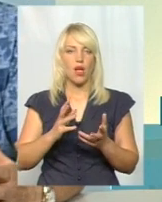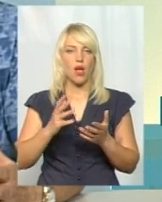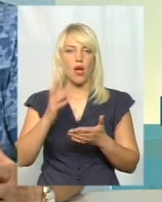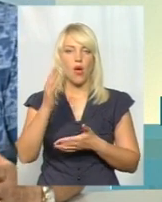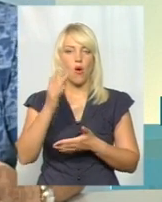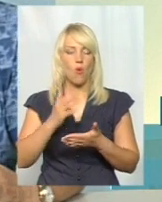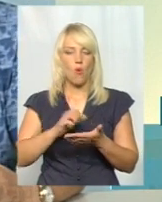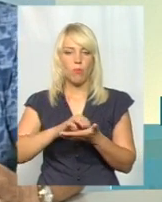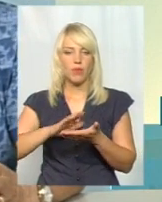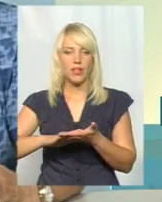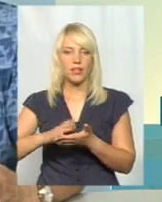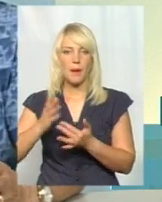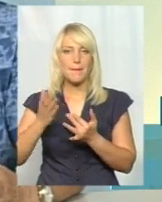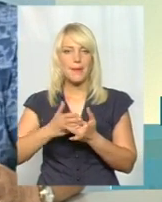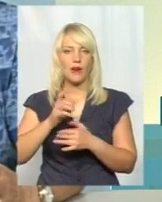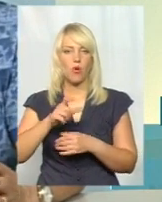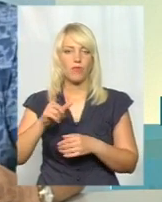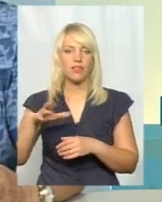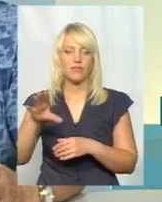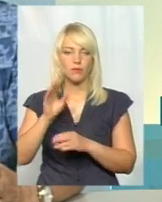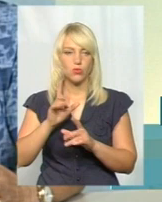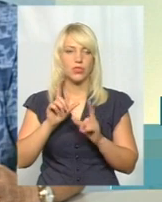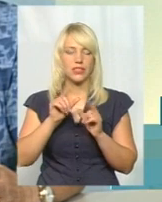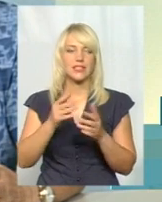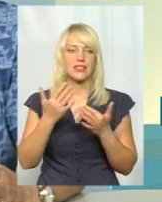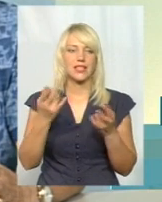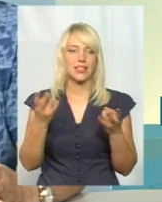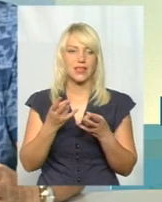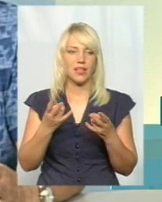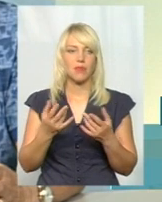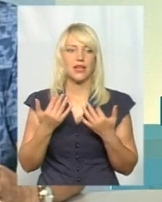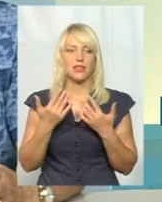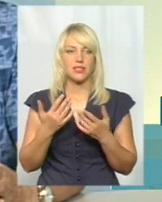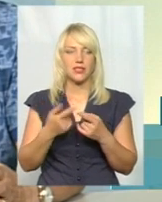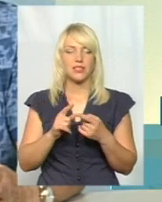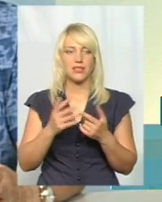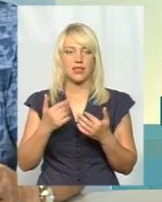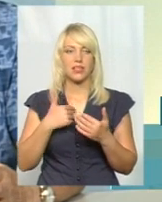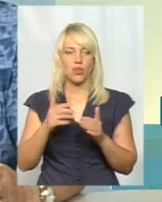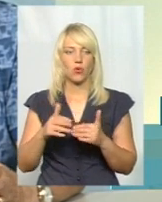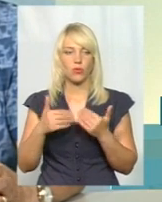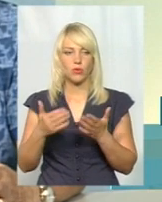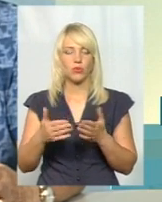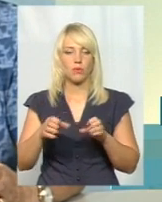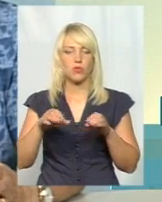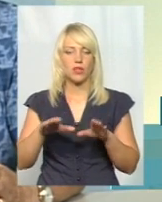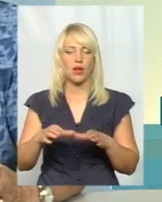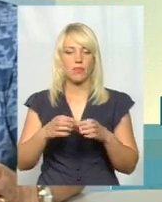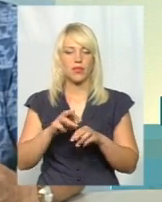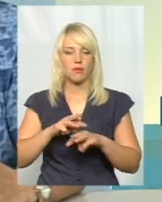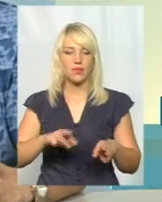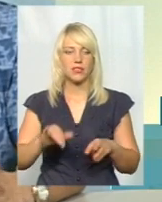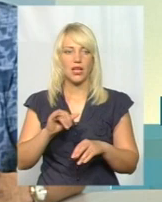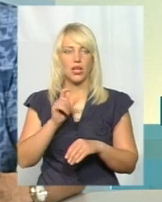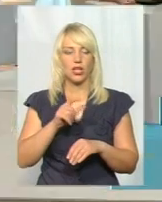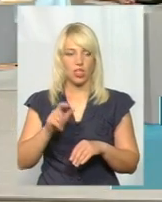бо всі будуть їздити, скільки треба, і, скільки рекомендує на увазі постанова Кабінету міністрів, і